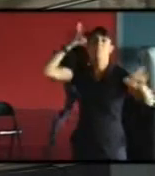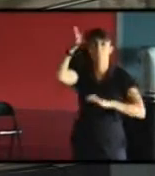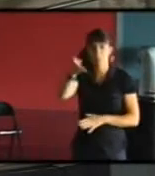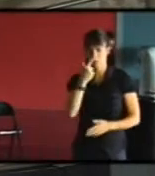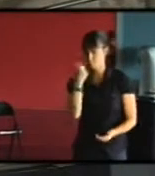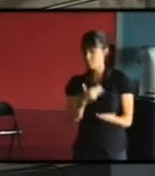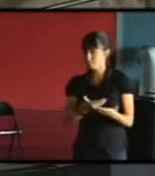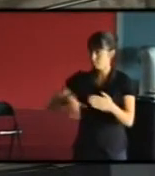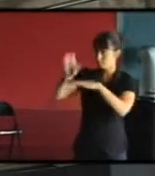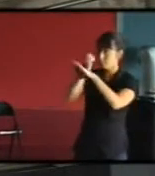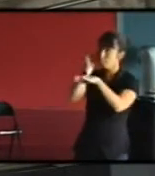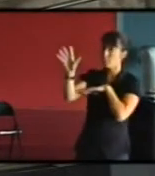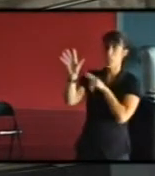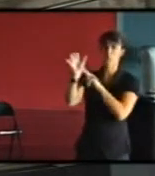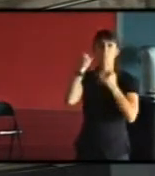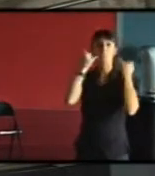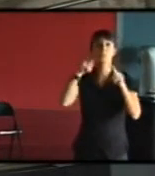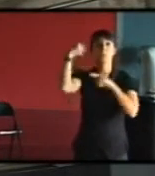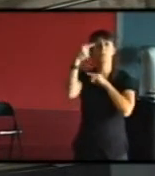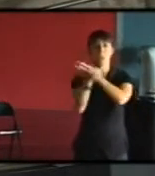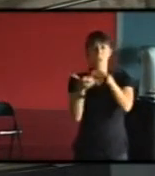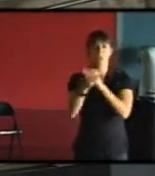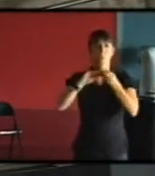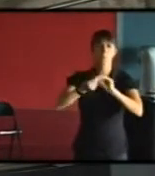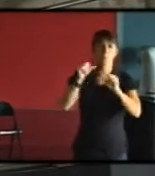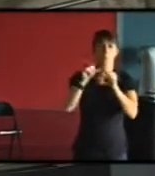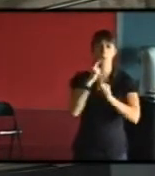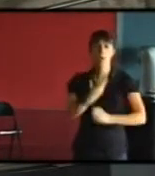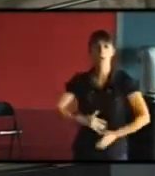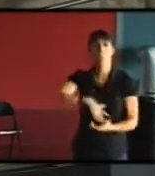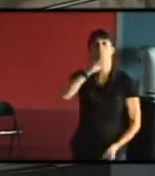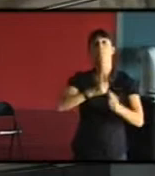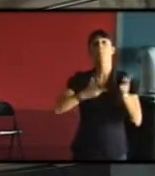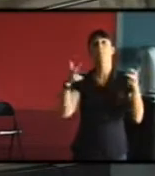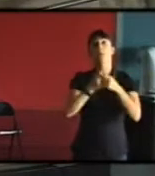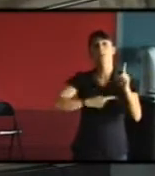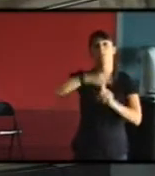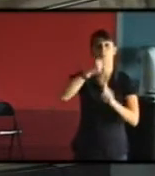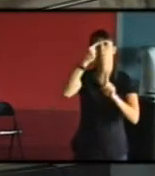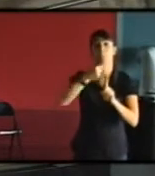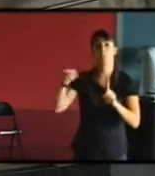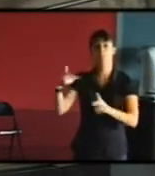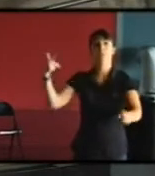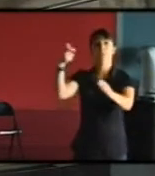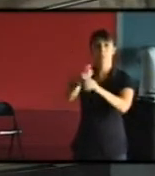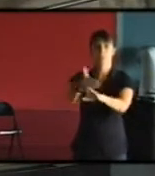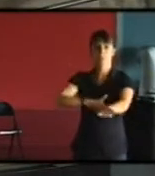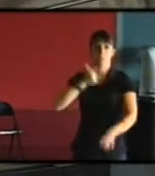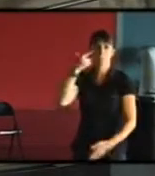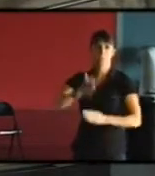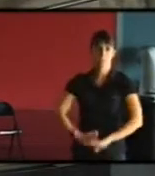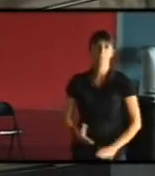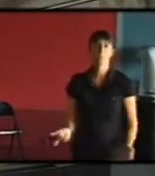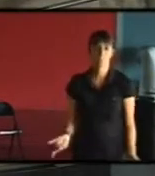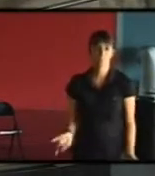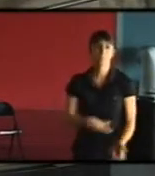difficultés ou une crise économique par exemple. Notre vocation à IFR, on est une équipe de recherche, donc j'ai la chance de travailler avec un